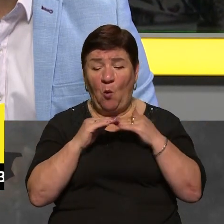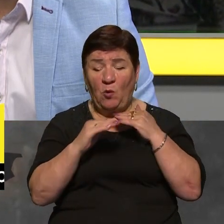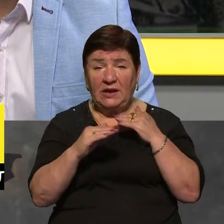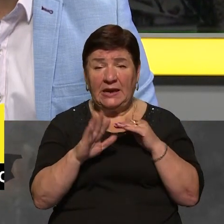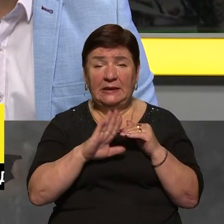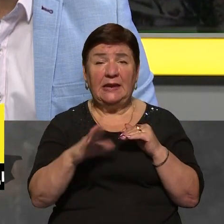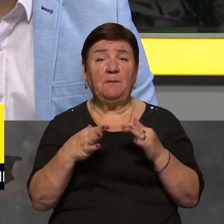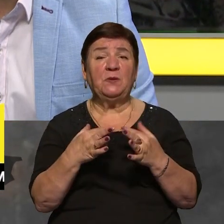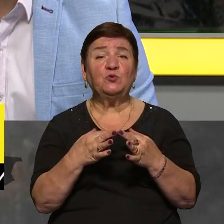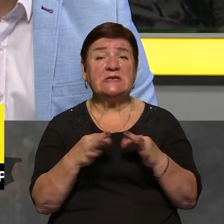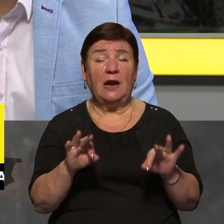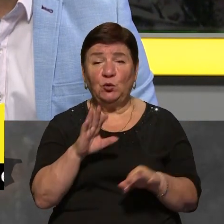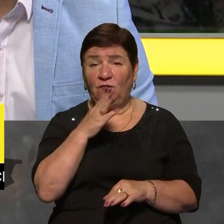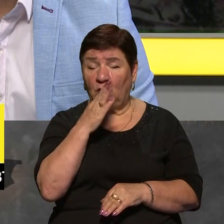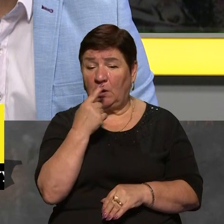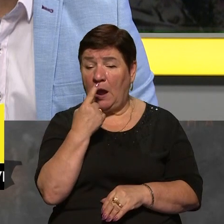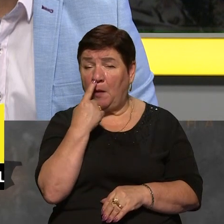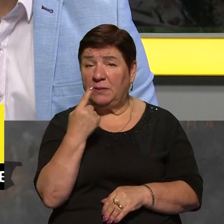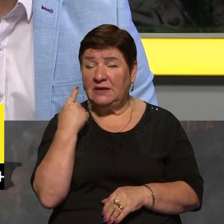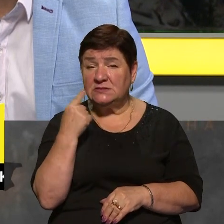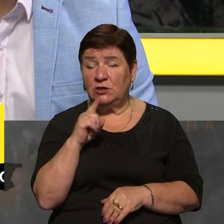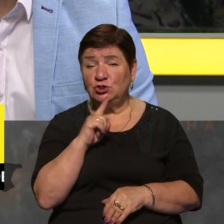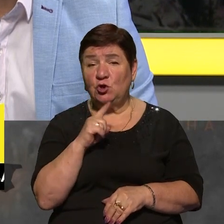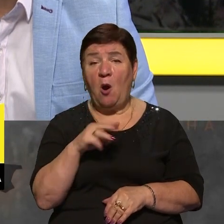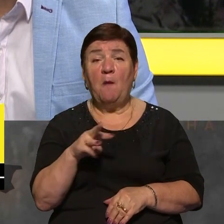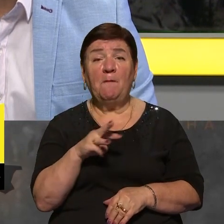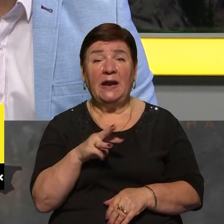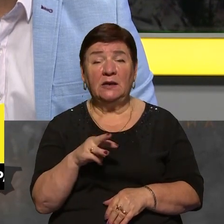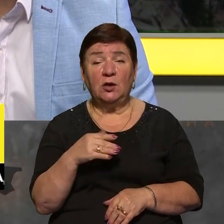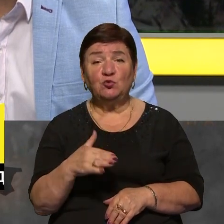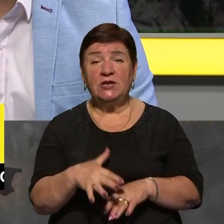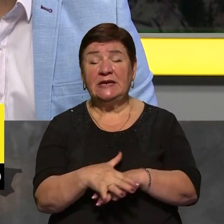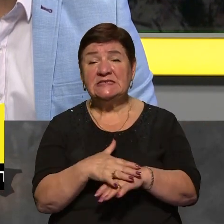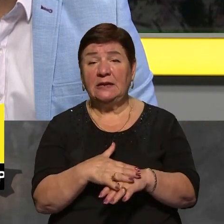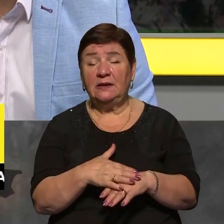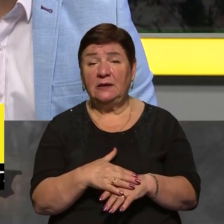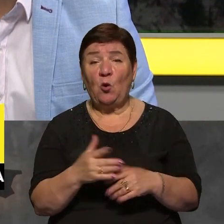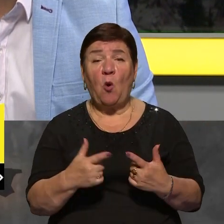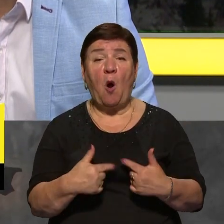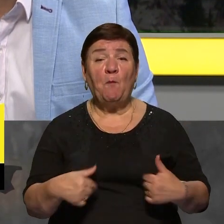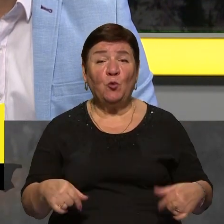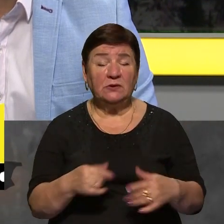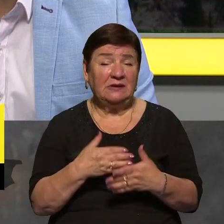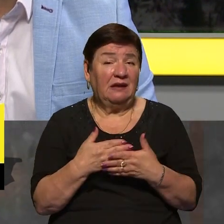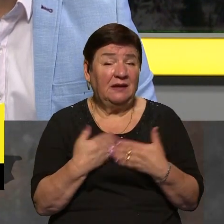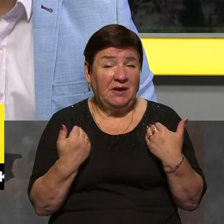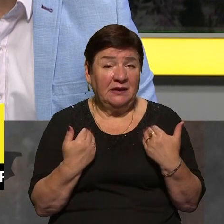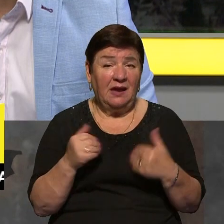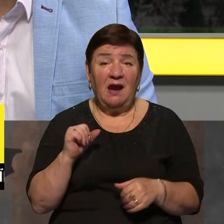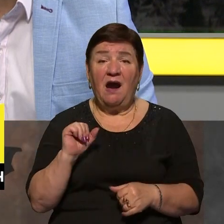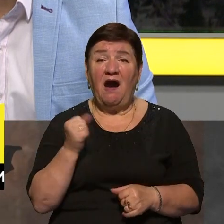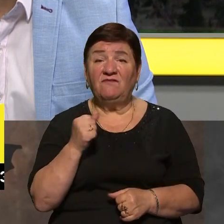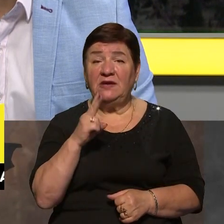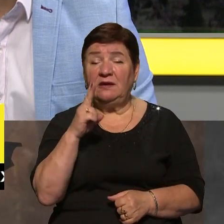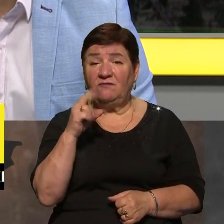підпускають ворога ближче, попри те, що Мар'їнки вже фактично як населений пункт немає. Авдіївка також ворог